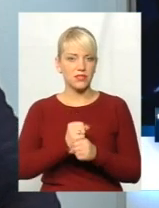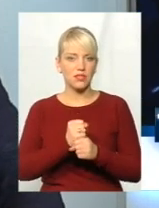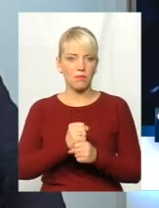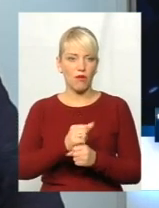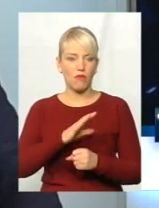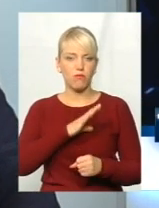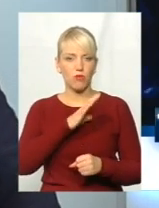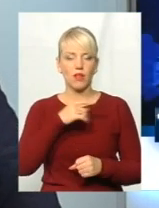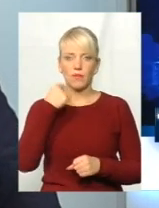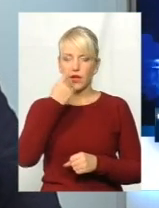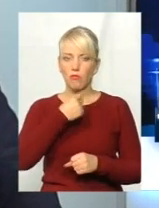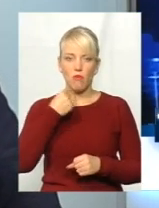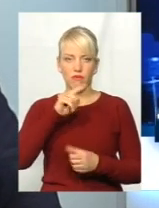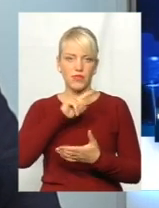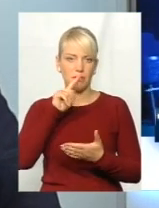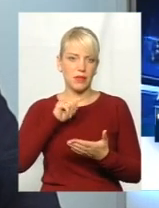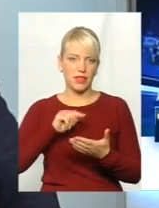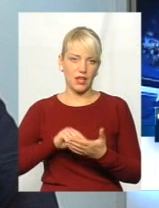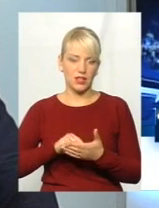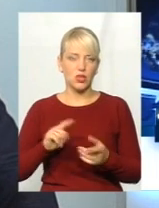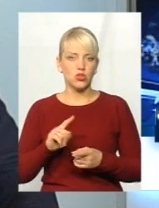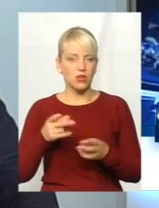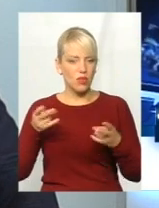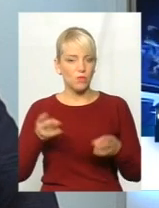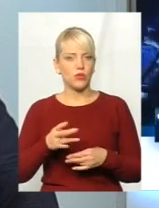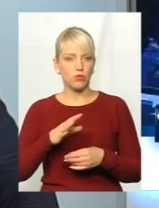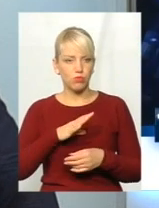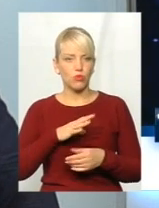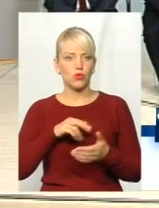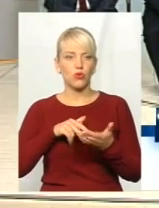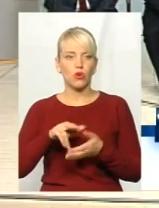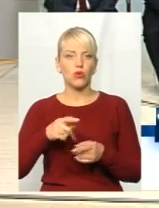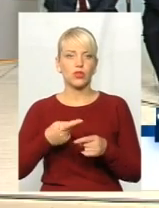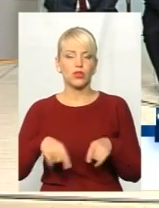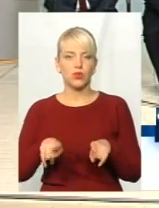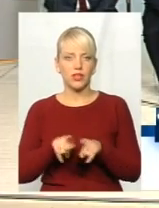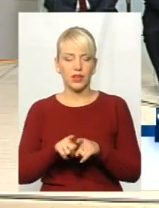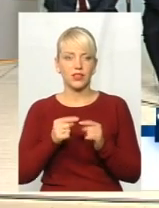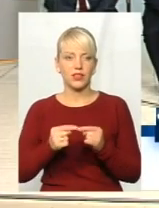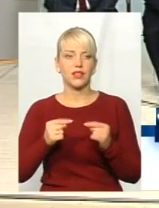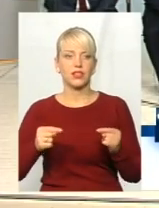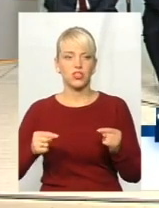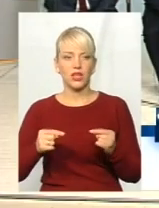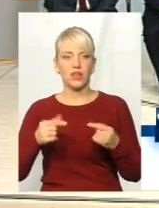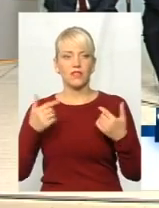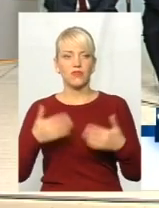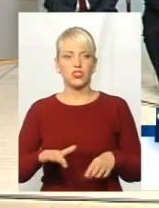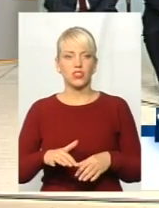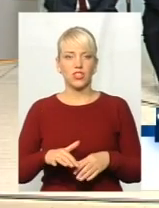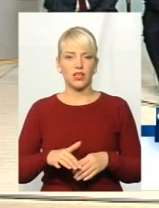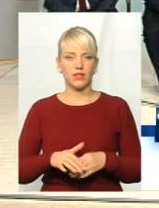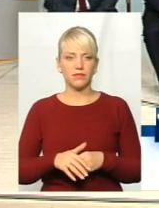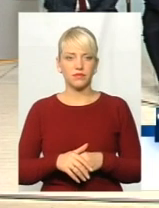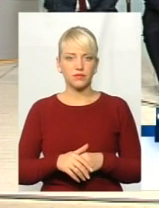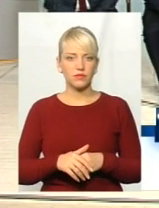саме мовне питання, що необхідно було доходити до таких речей вже, можна сказати, кардинальних,